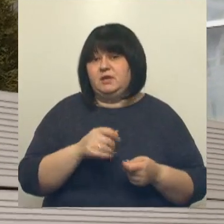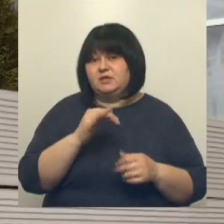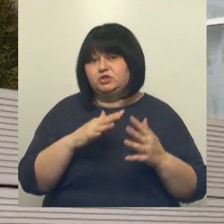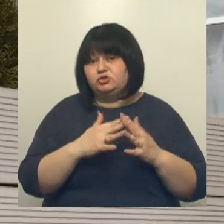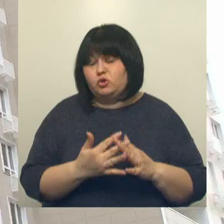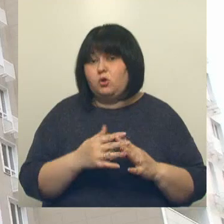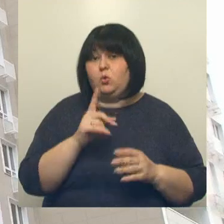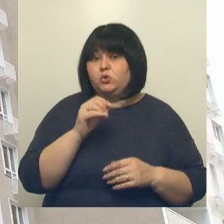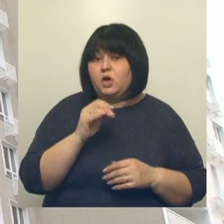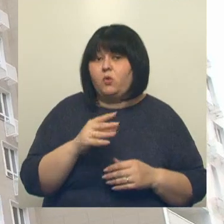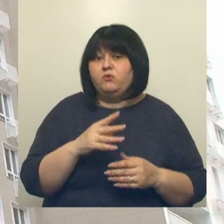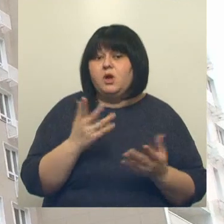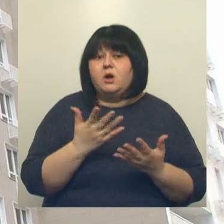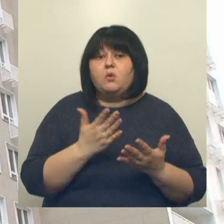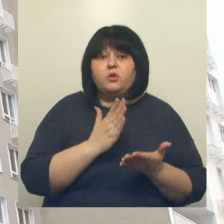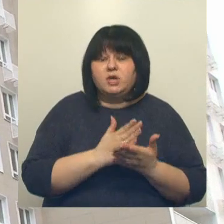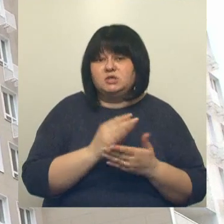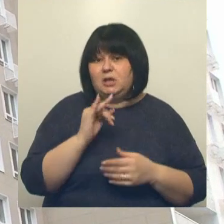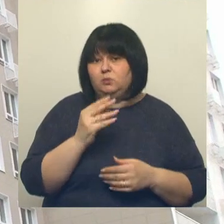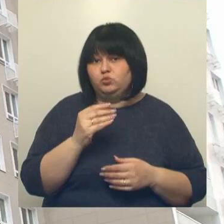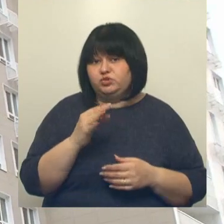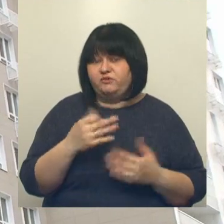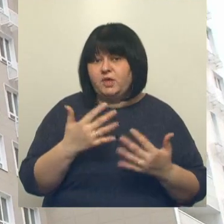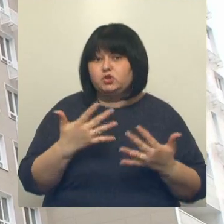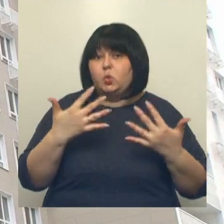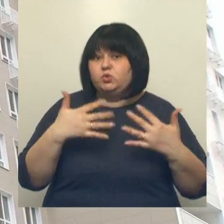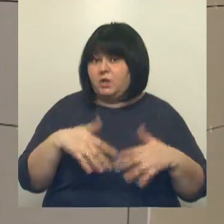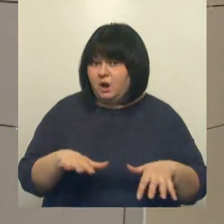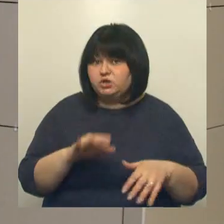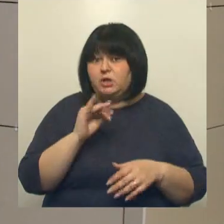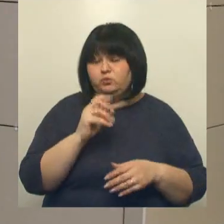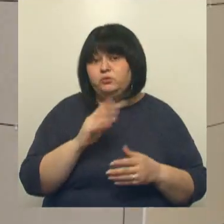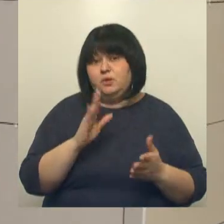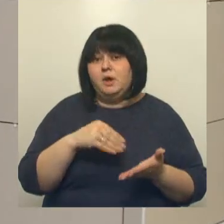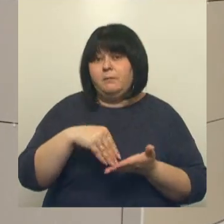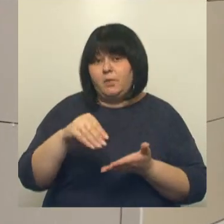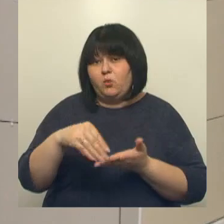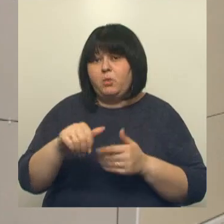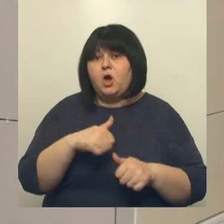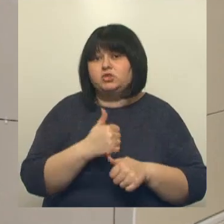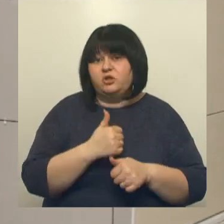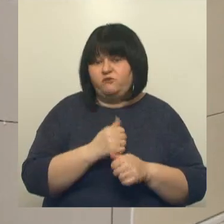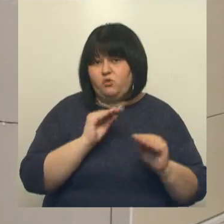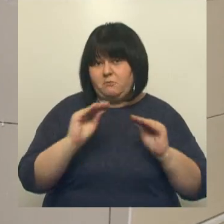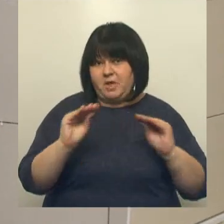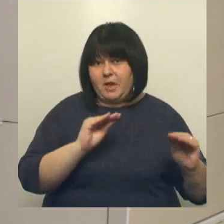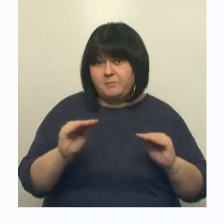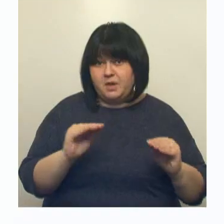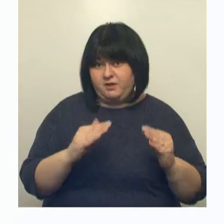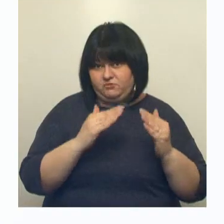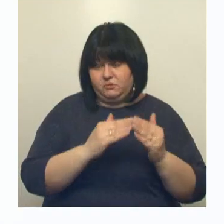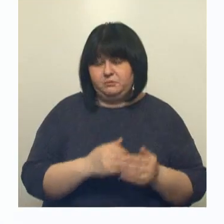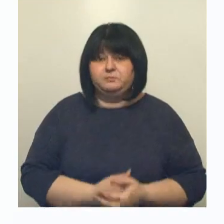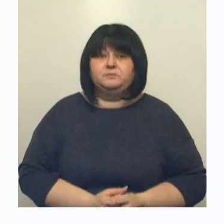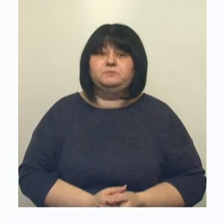уцелевшего имущества. А если оно утрачено, власти планируют помочь жителям с покупкой основной мебели. Сергей Черкашин, Александр Поддубный.